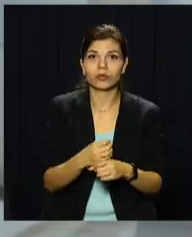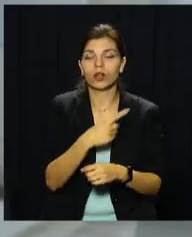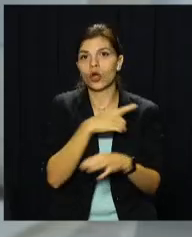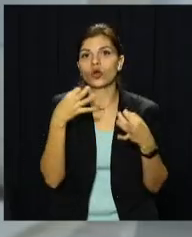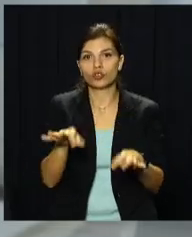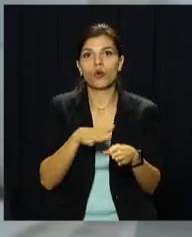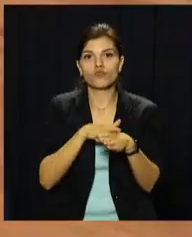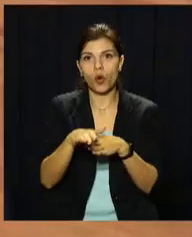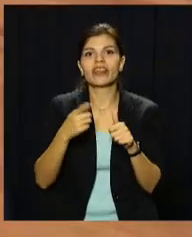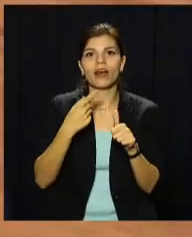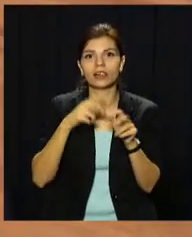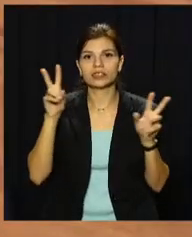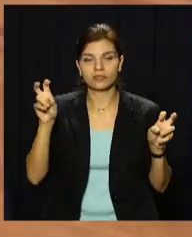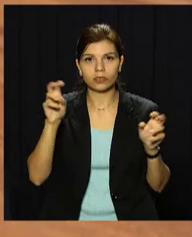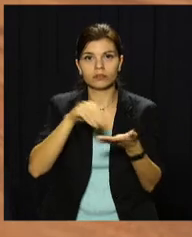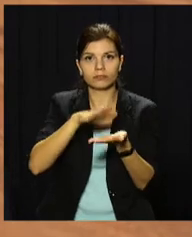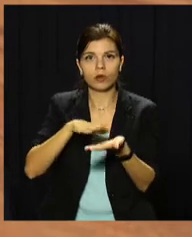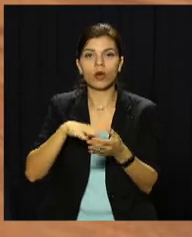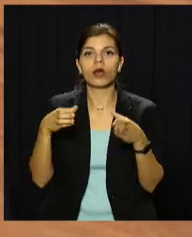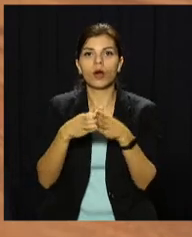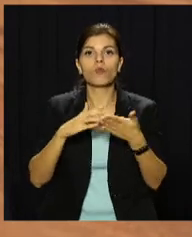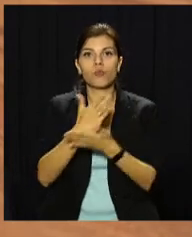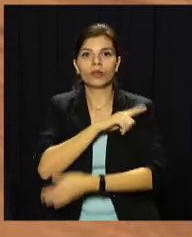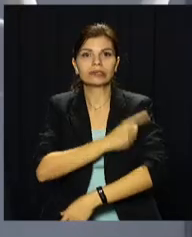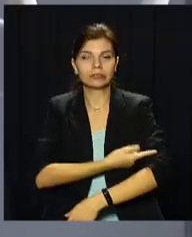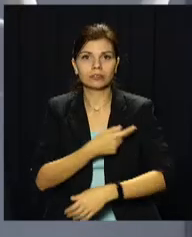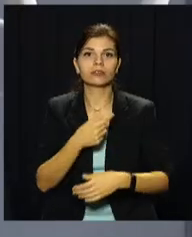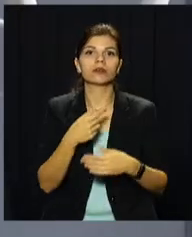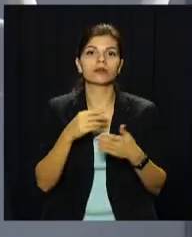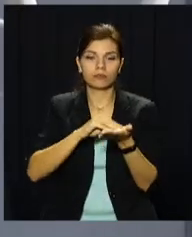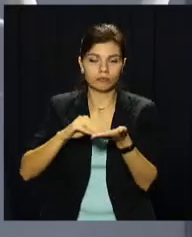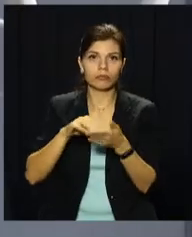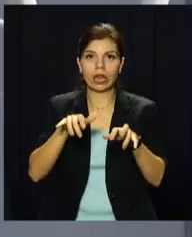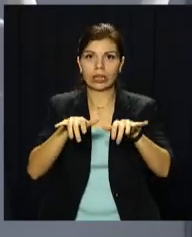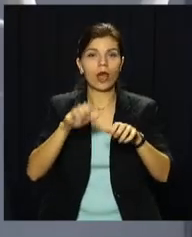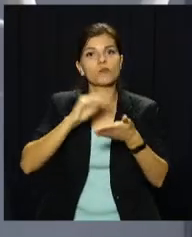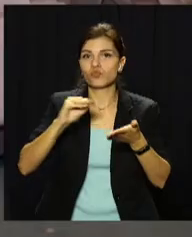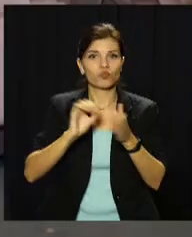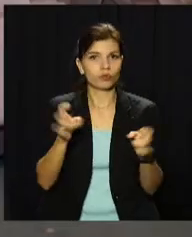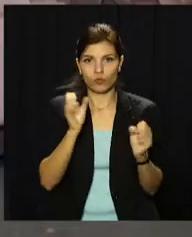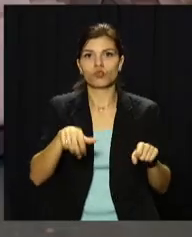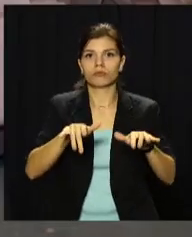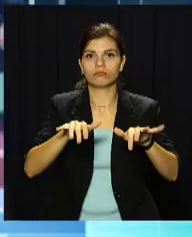дозволив повні назви місцевих організацій поліцил та піп-кандидатів друкувати, а не писати.